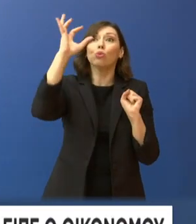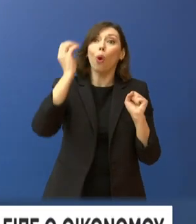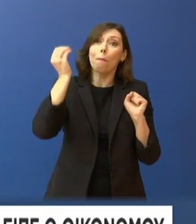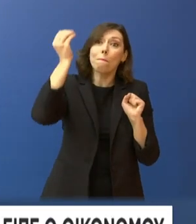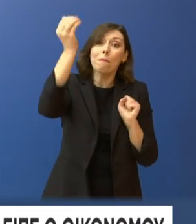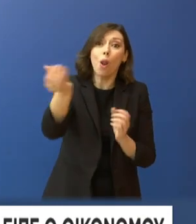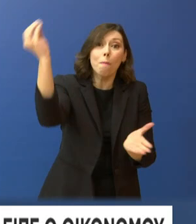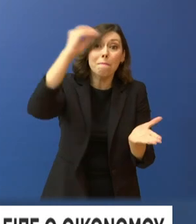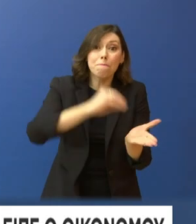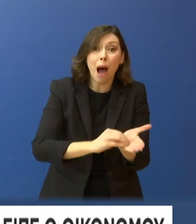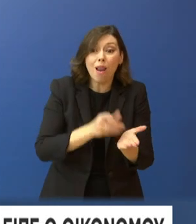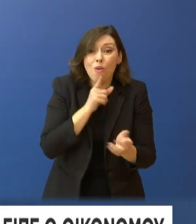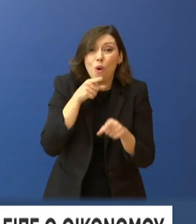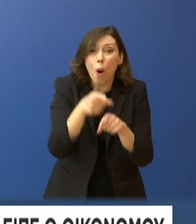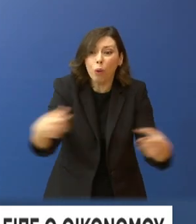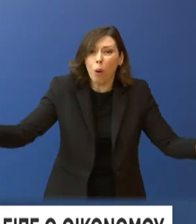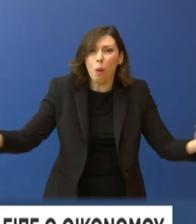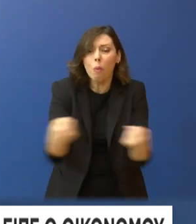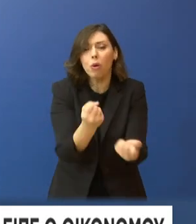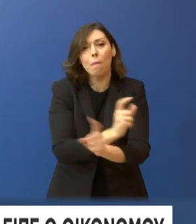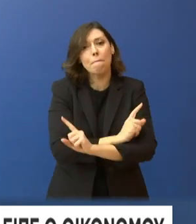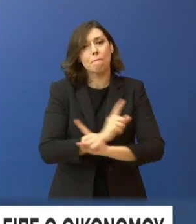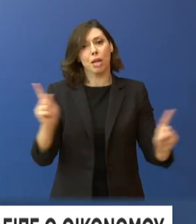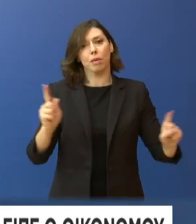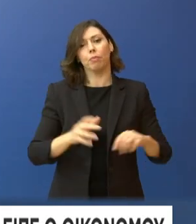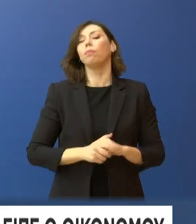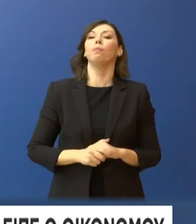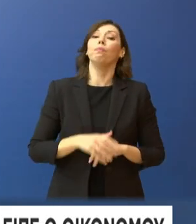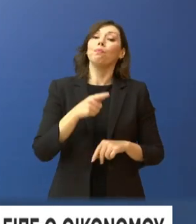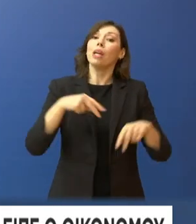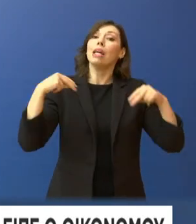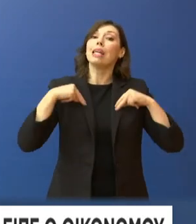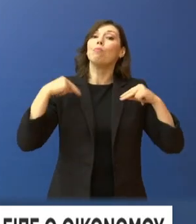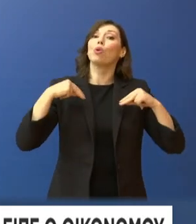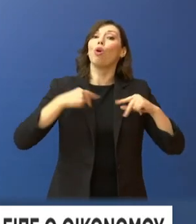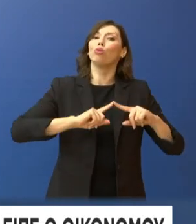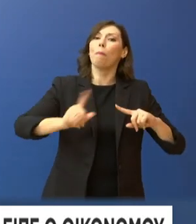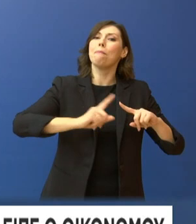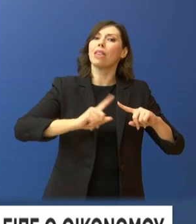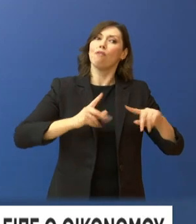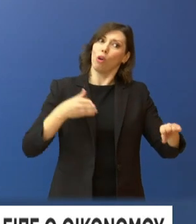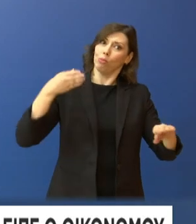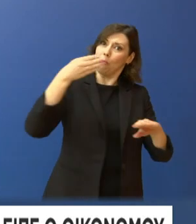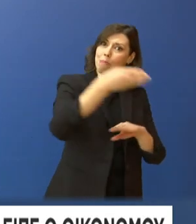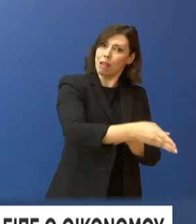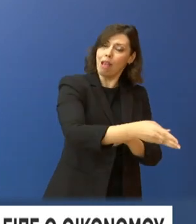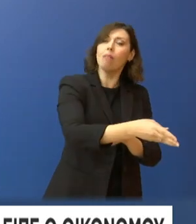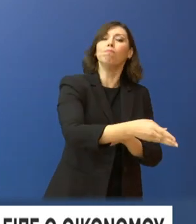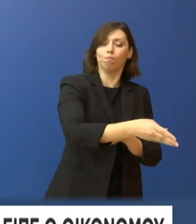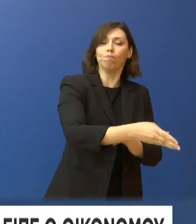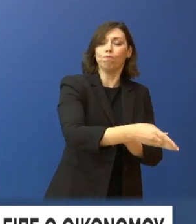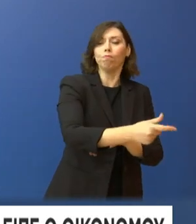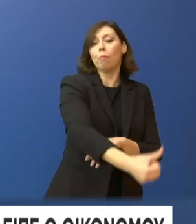όπως είναι γνωστό, αμέσως μετά την επιστροφή του από την Λάρις, από τα Τέμπη, Υπουργός Υποδομών και Μεταφορών, ο Κώστας Καραμαλής, με μια πράξη